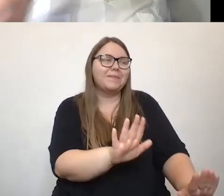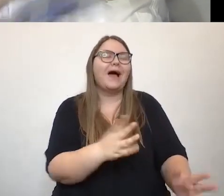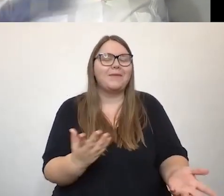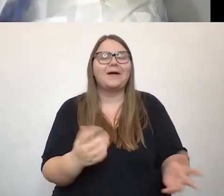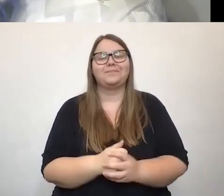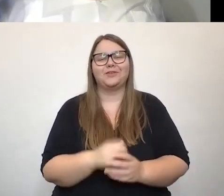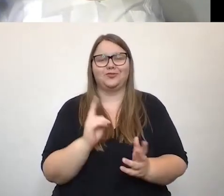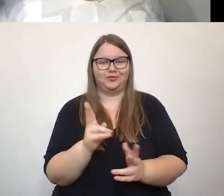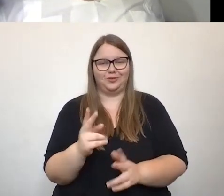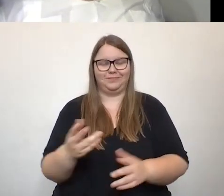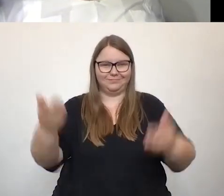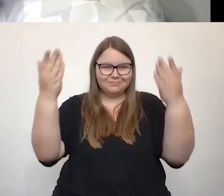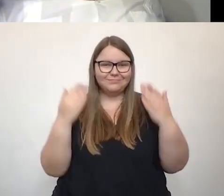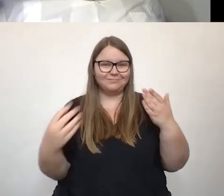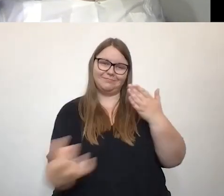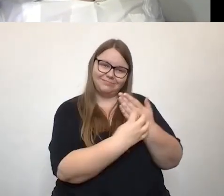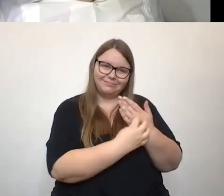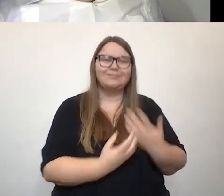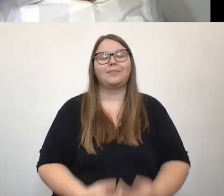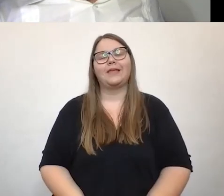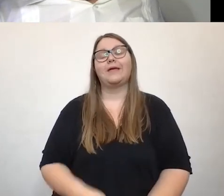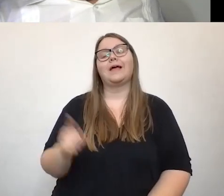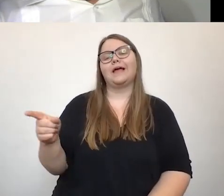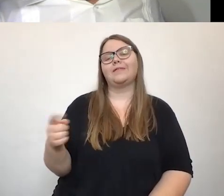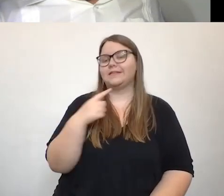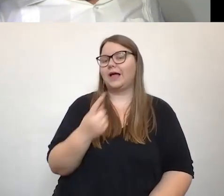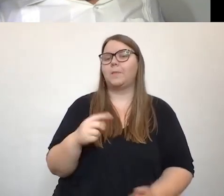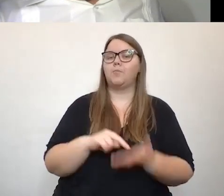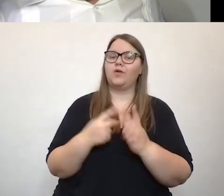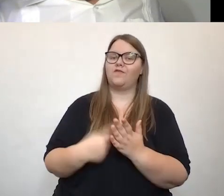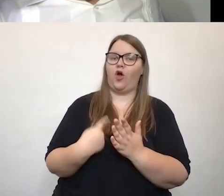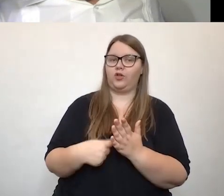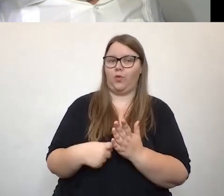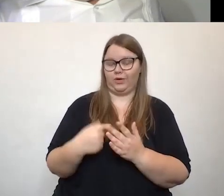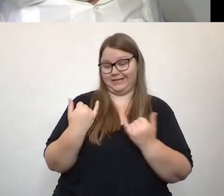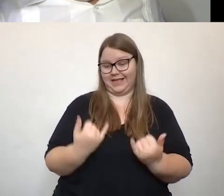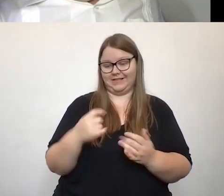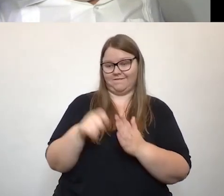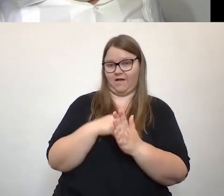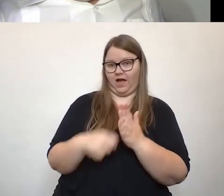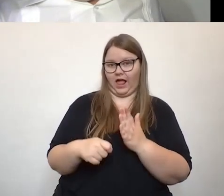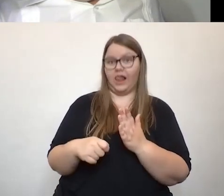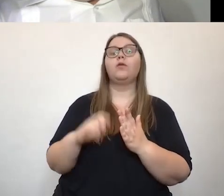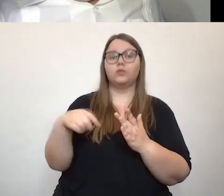Verena, hast eben noch mal die politischen Forderungen aufgezeigt. Es wird ja, wir haben ja jetzt Wahlen und es wird danach